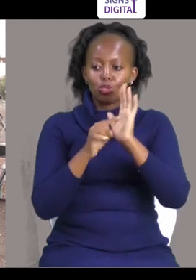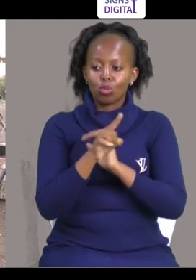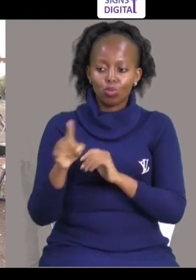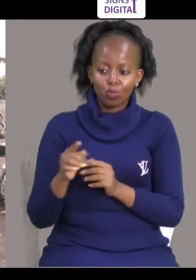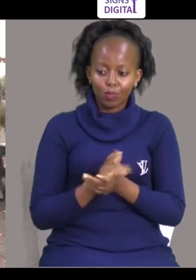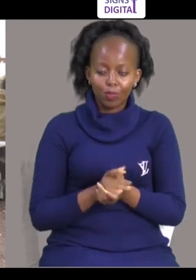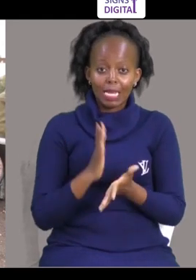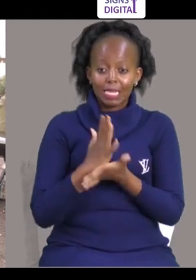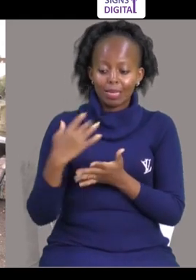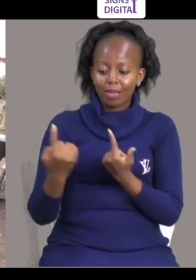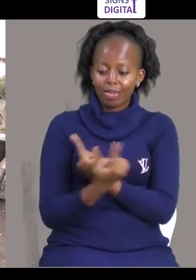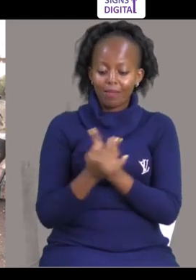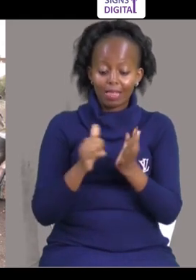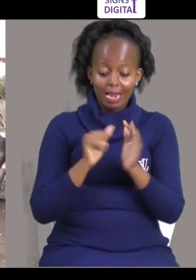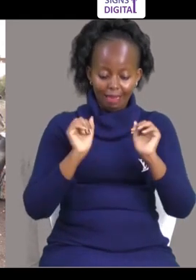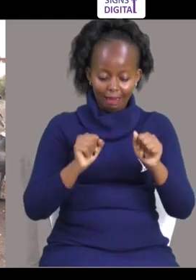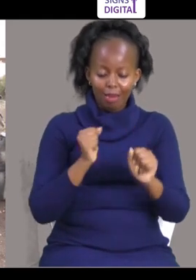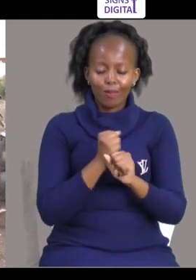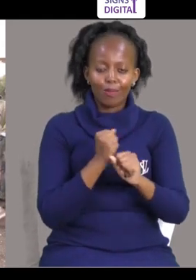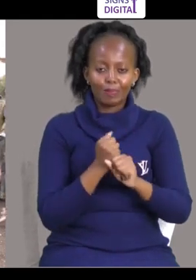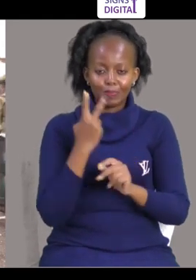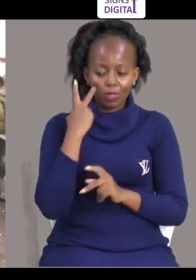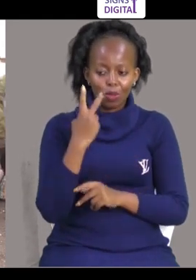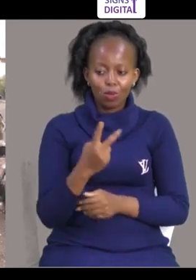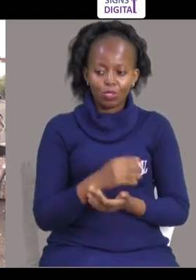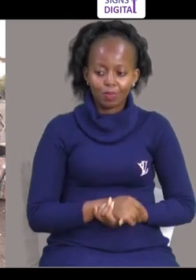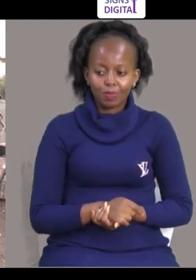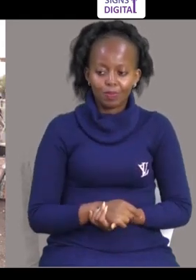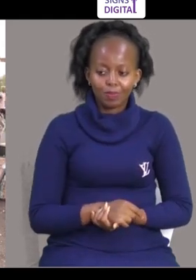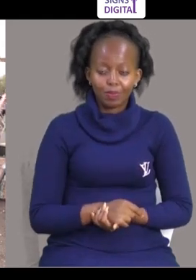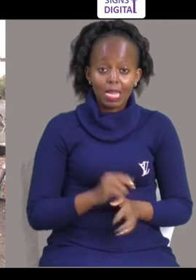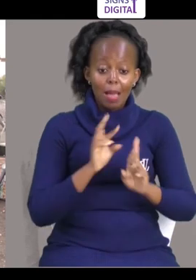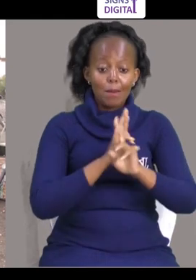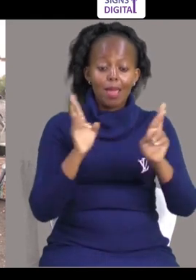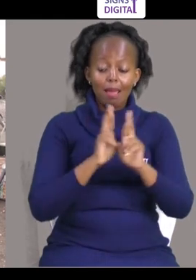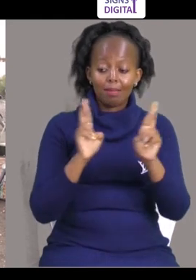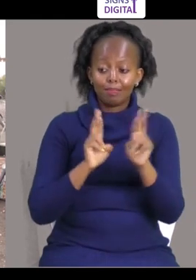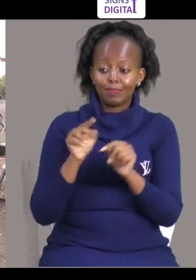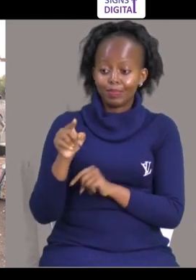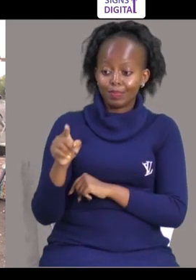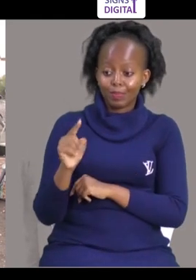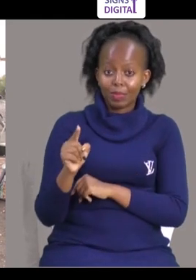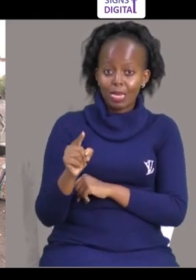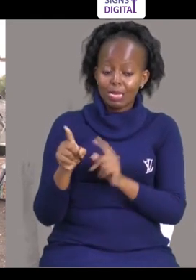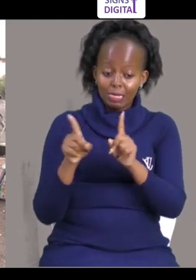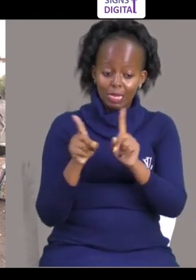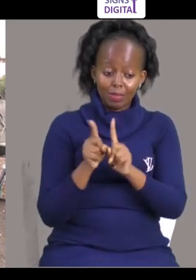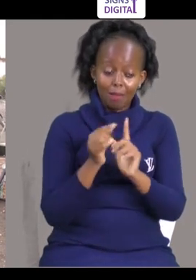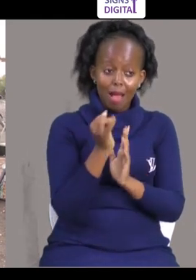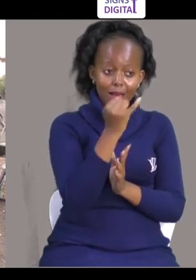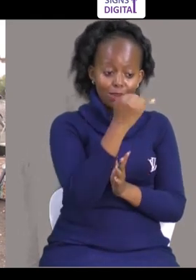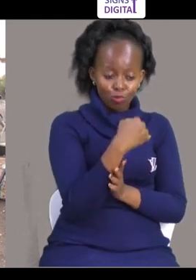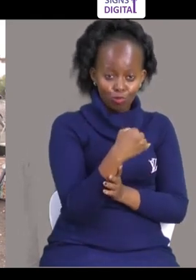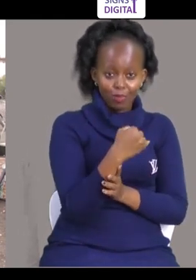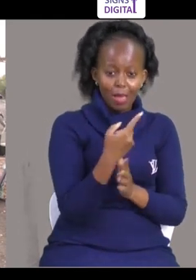arts And I would like to show you something different than I do Aya mujitarishe hui